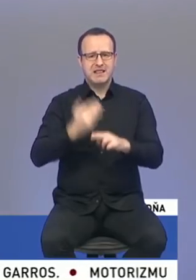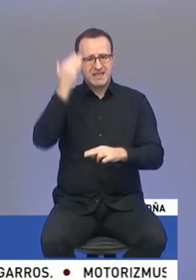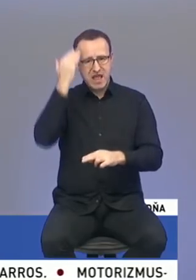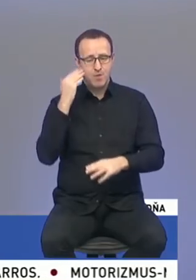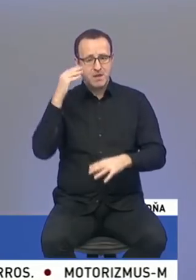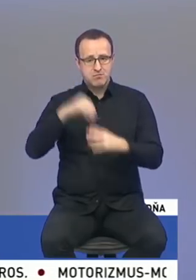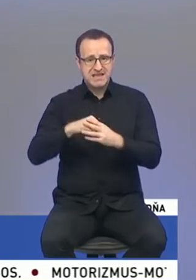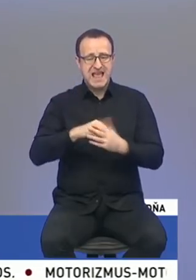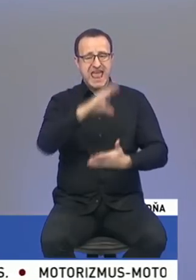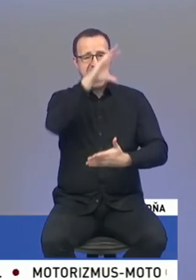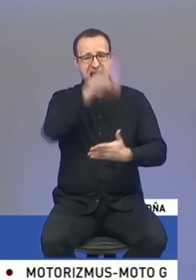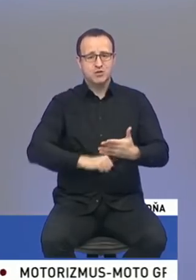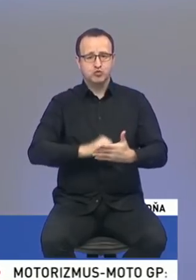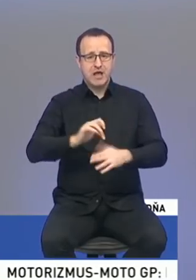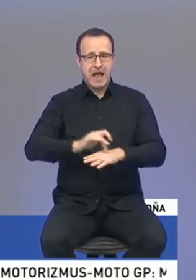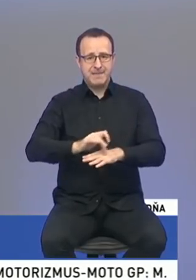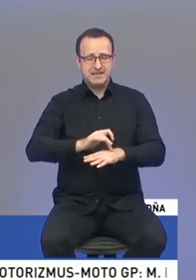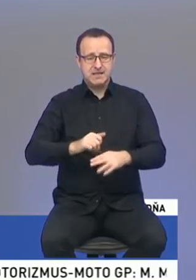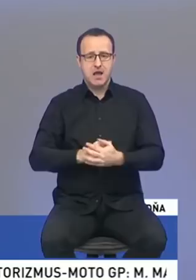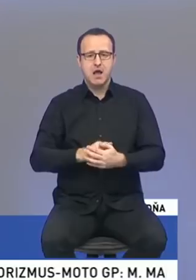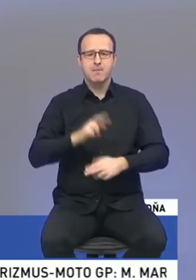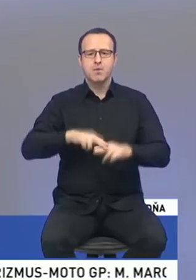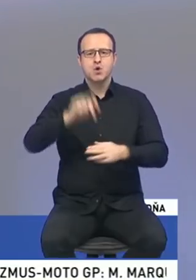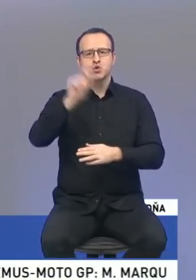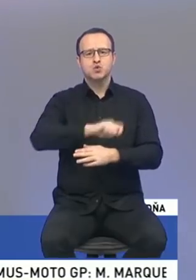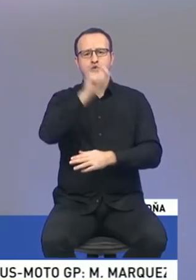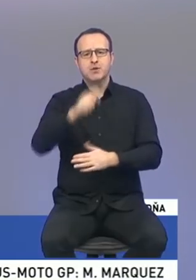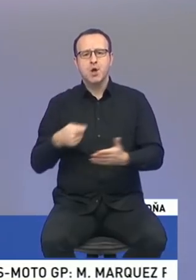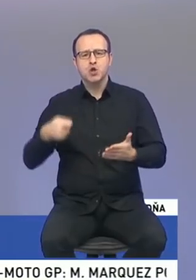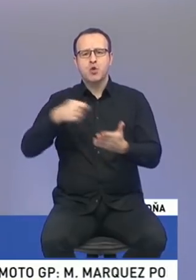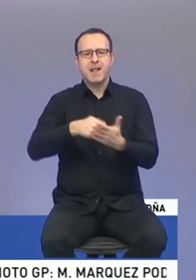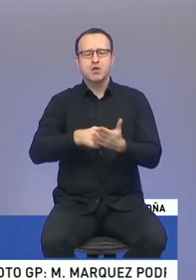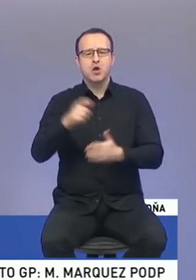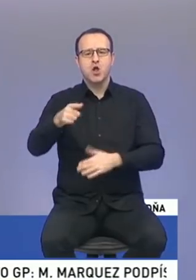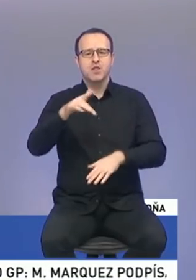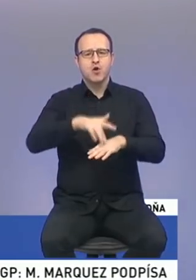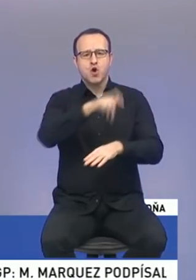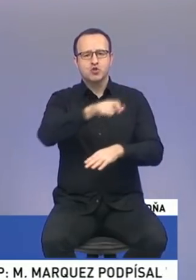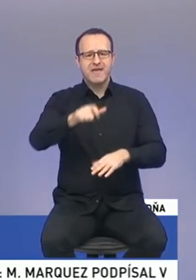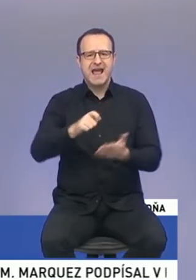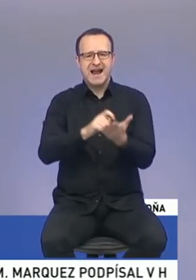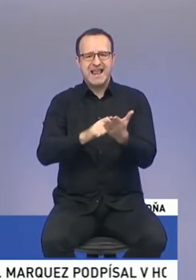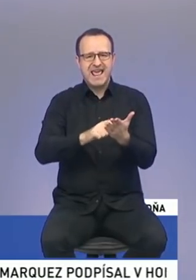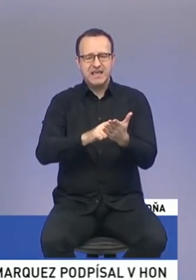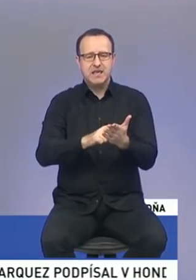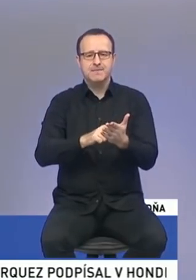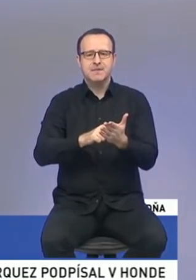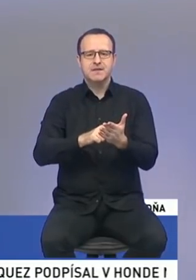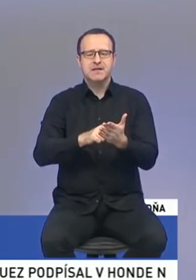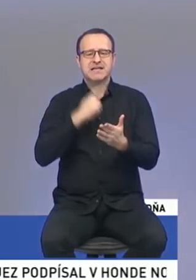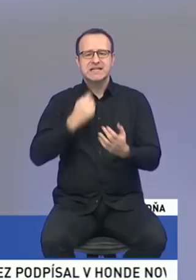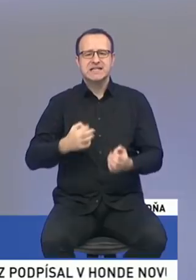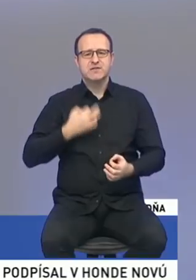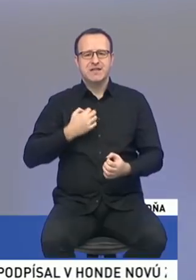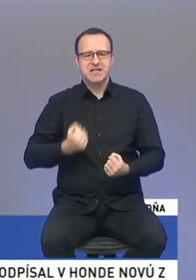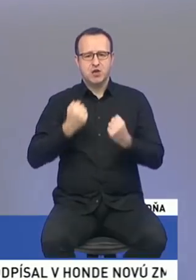je to exekučná amnestia a potom je to zrušenie doplatkov pre dôchodcov, nalieky pre dôchodcov, zdravotne ťažko postinuté osoby a